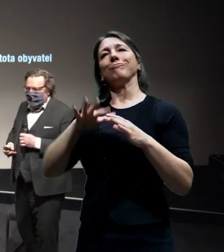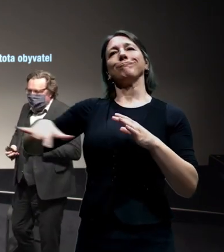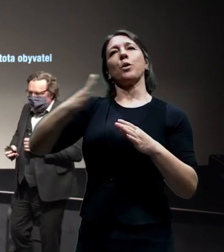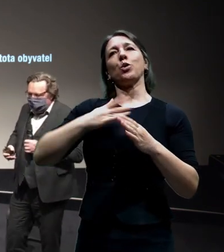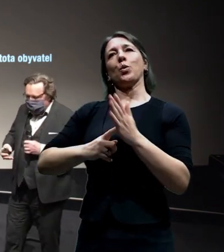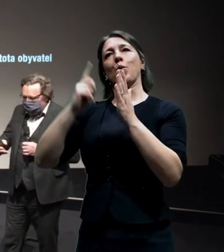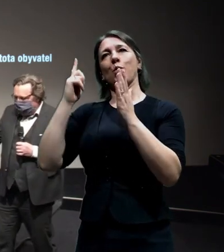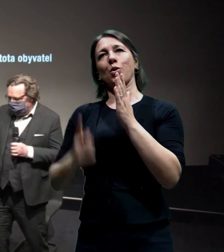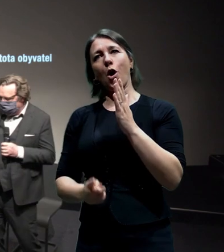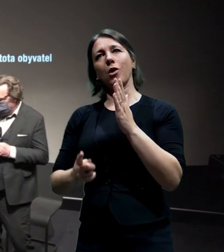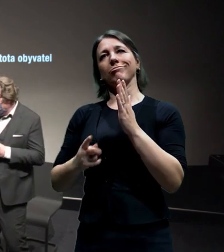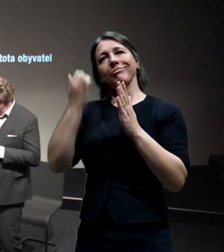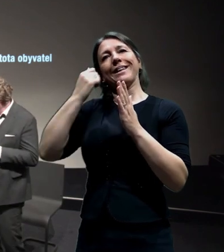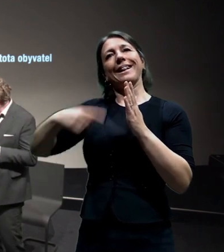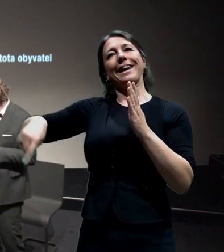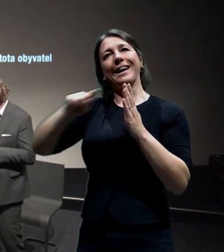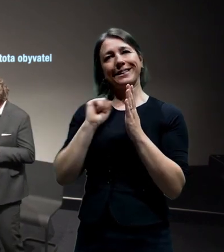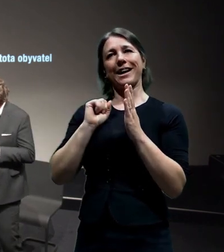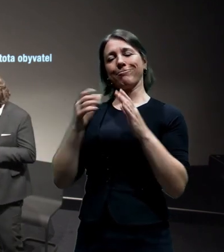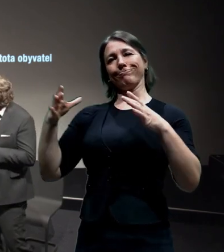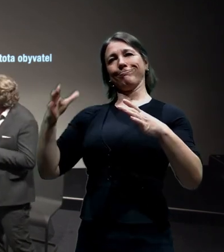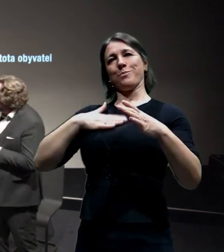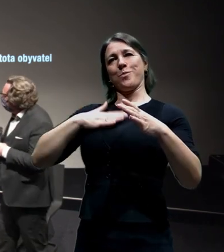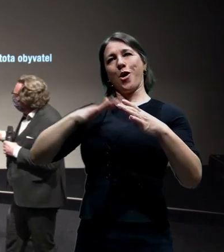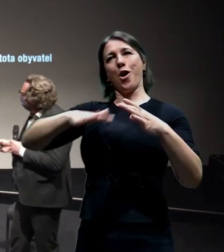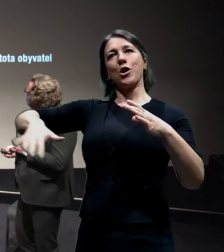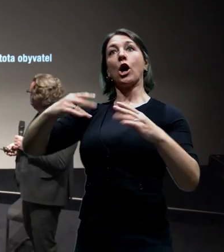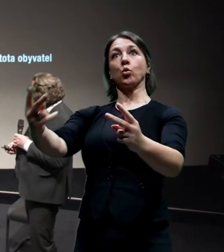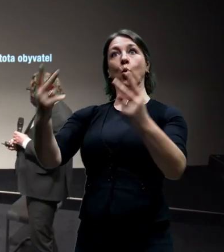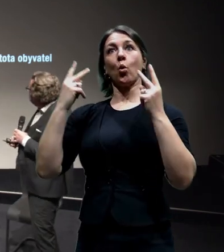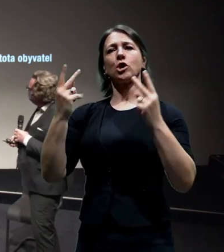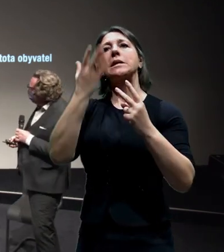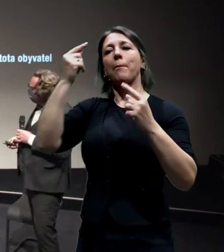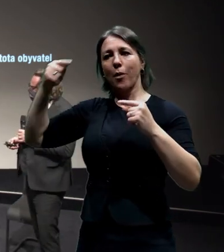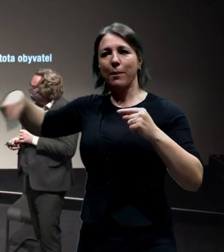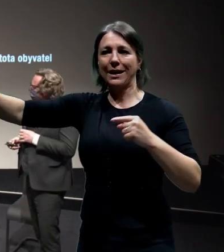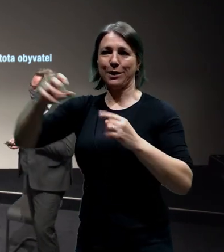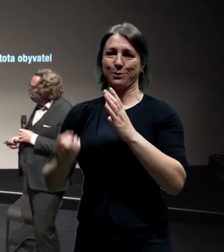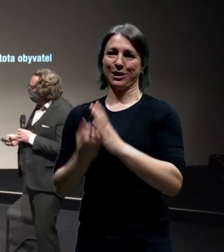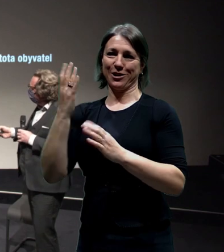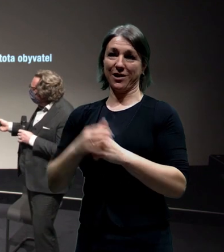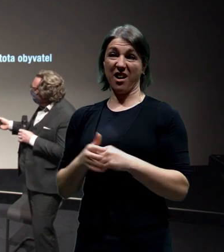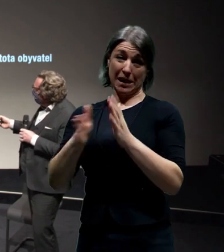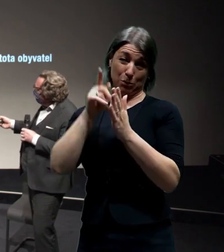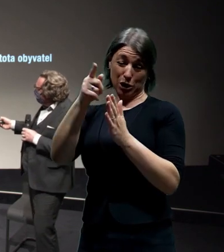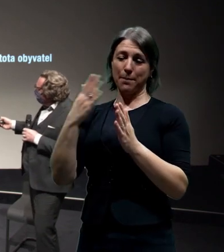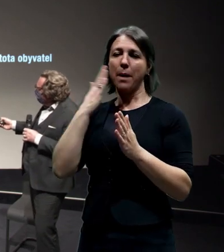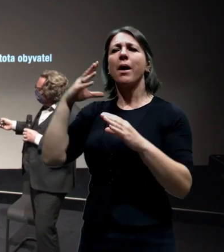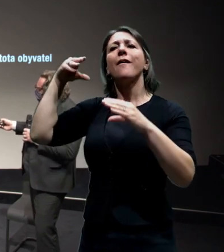lidi na mapě, že jsou velmi důležité. A na této mapě hrubé hustoty obyvatel,